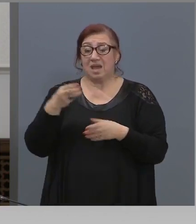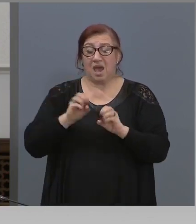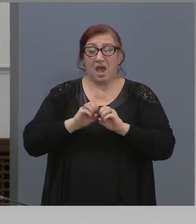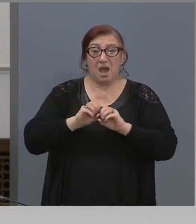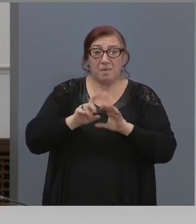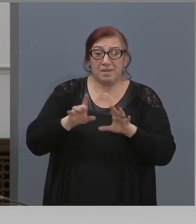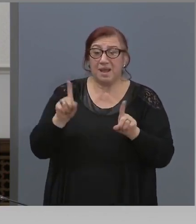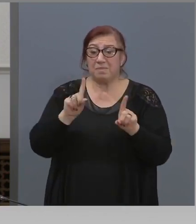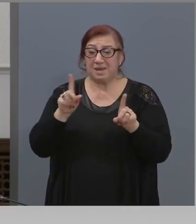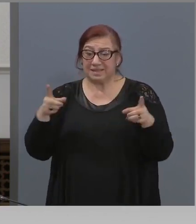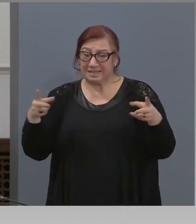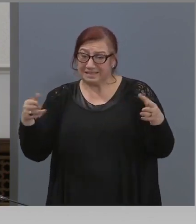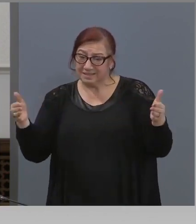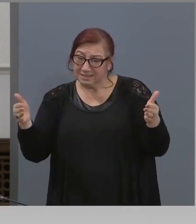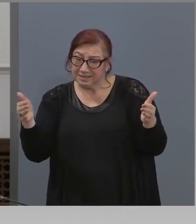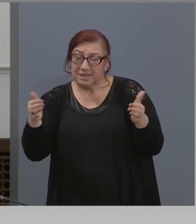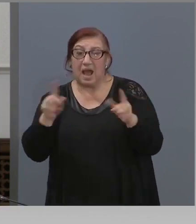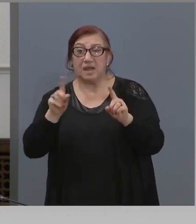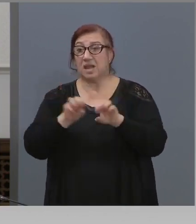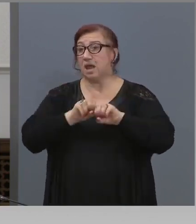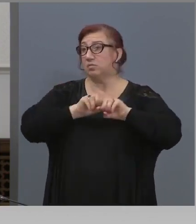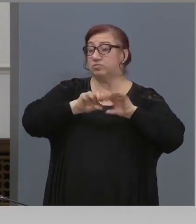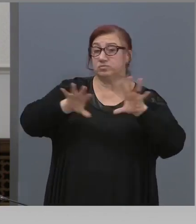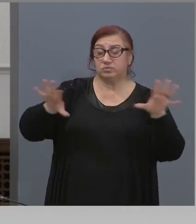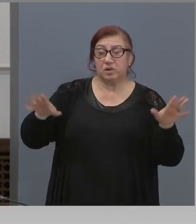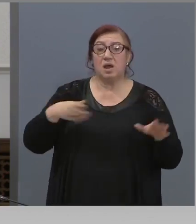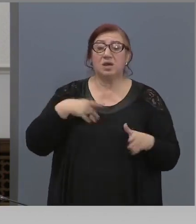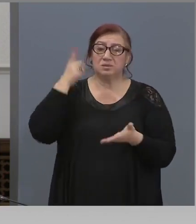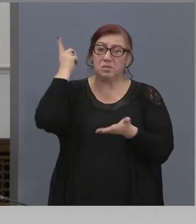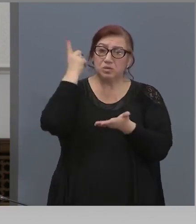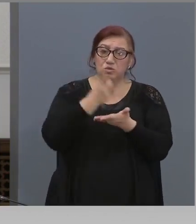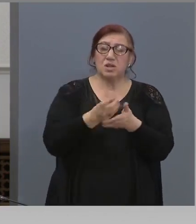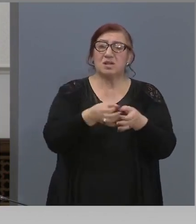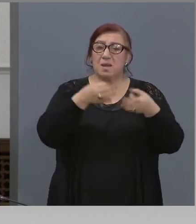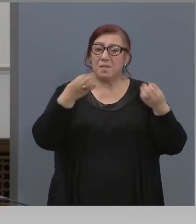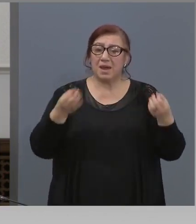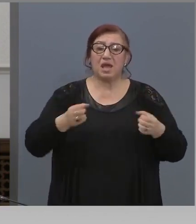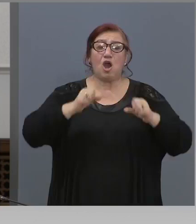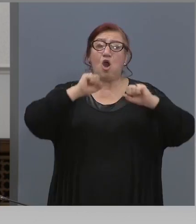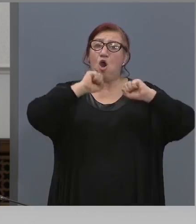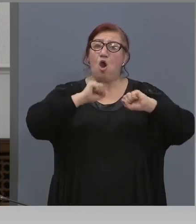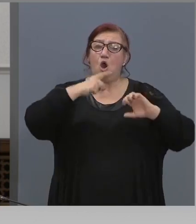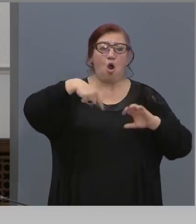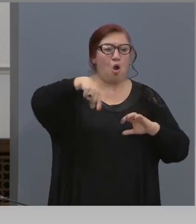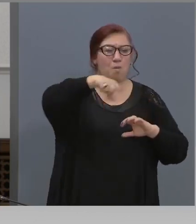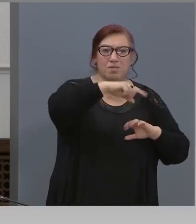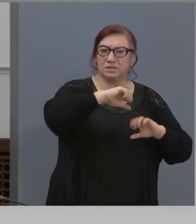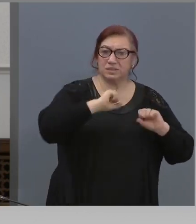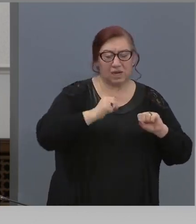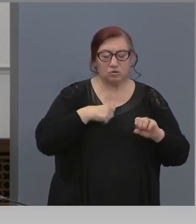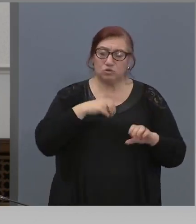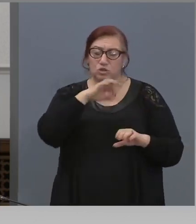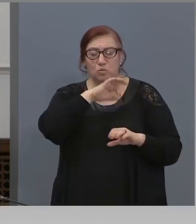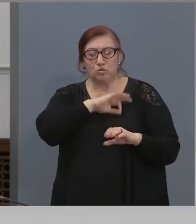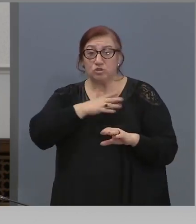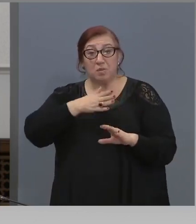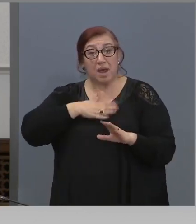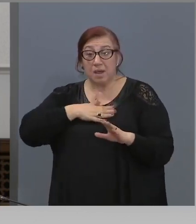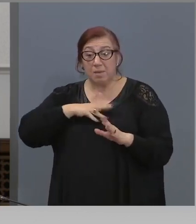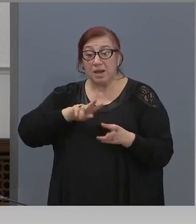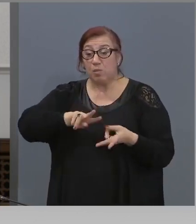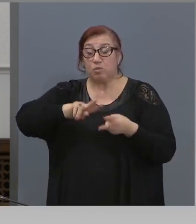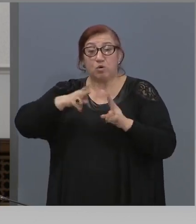разраства. Разпоредил съм мерки на областите директори. До вечера ще получа доклада дали има промяна в поведението на